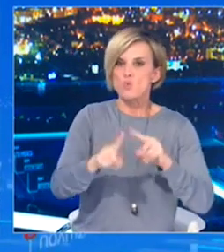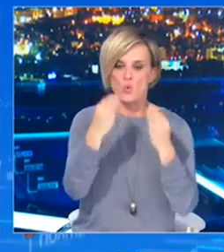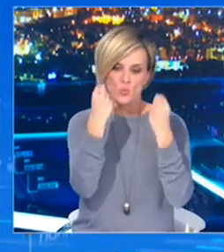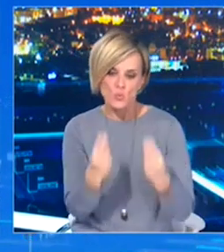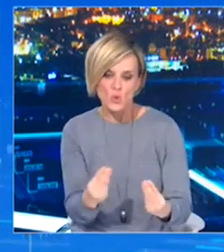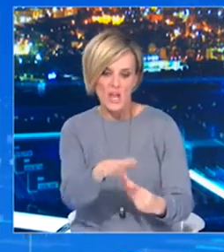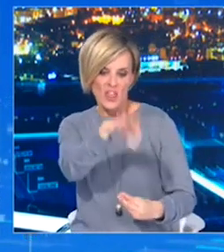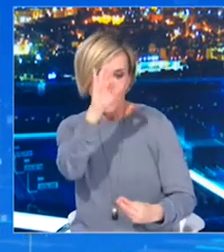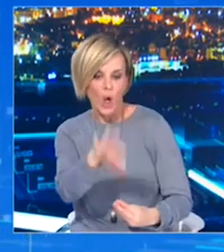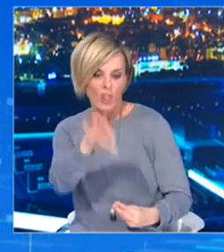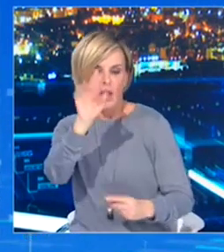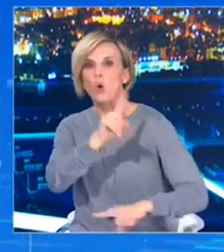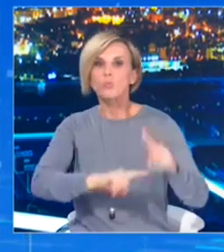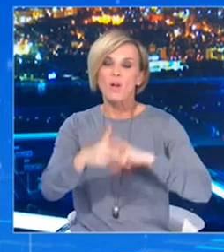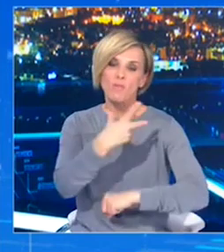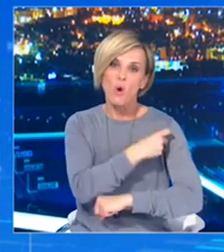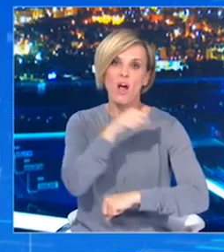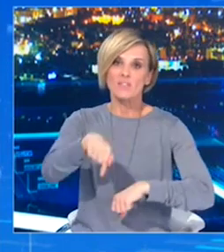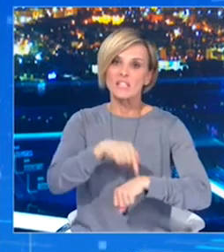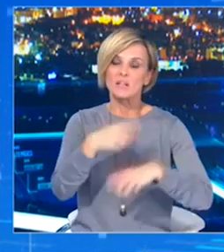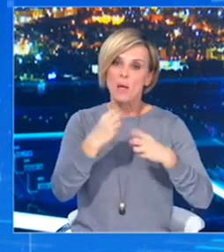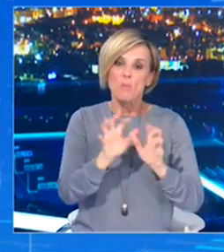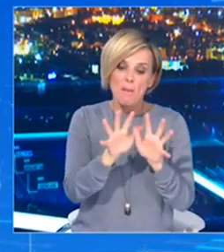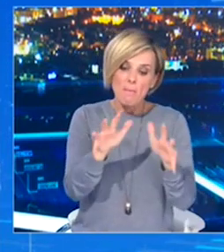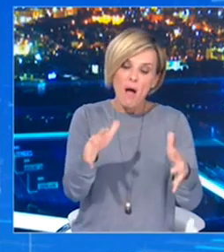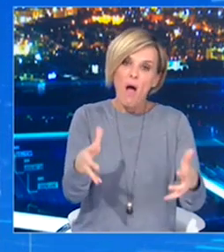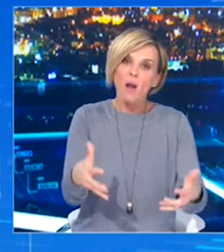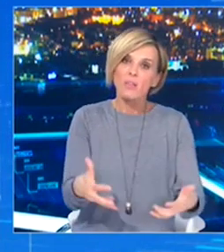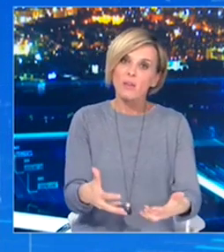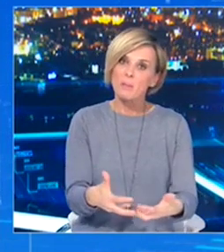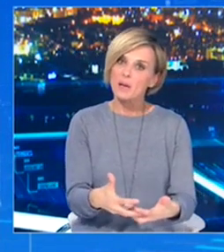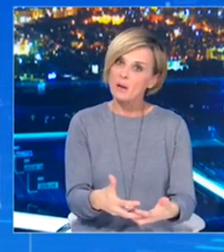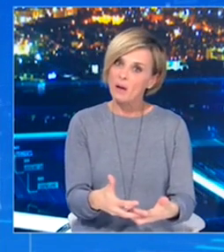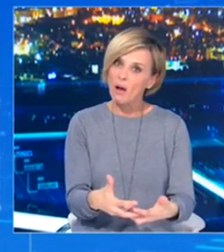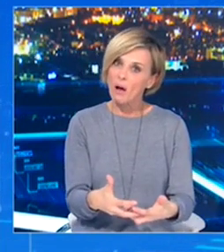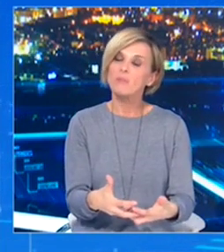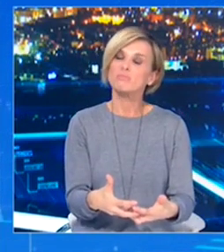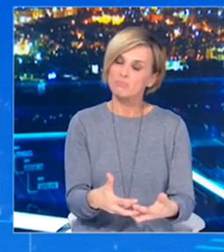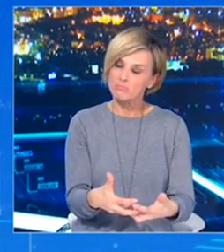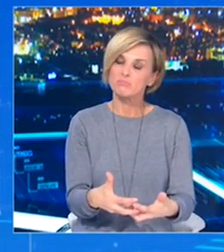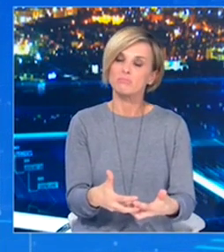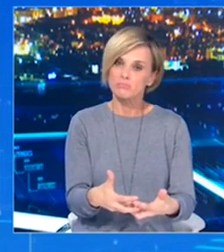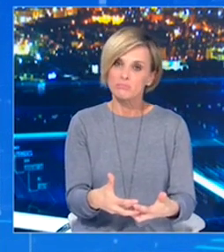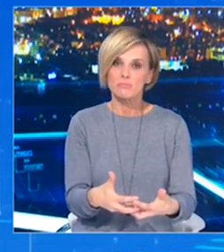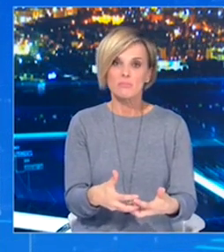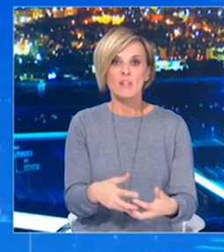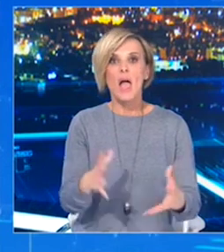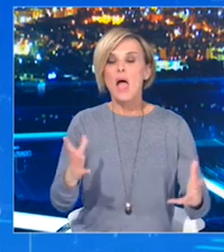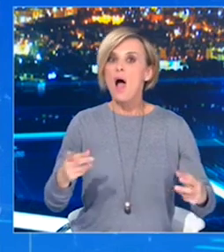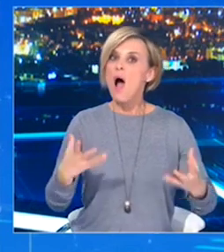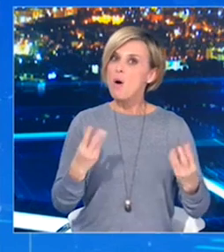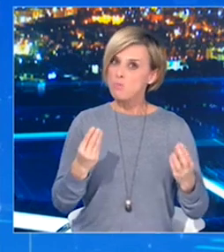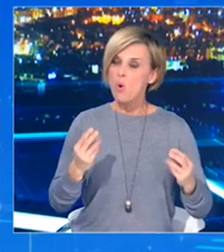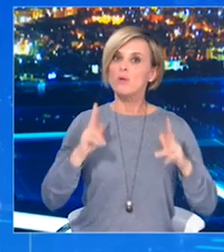στη χώρα μας καθημερινά. Έχουμε την ευτυχία να βλέπουμε μέσα σε μικρό χρονικό διάστημα να